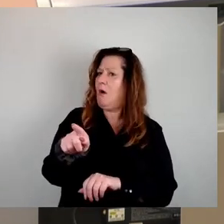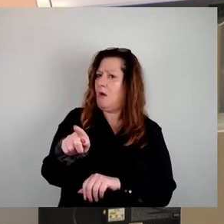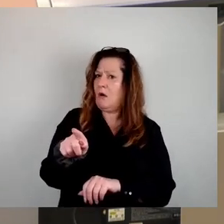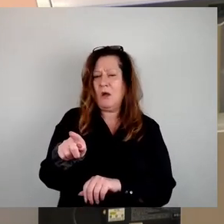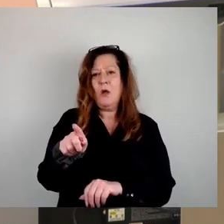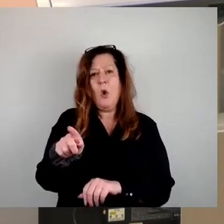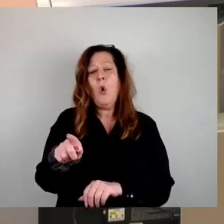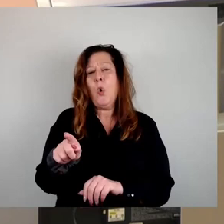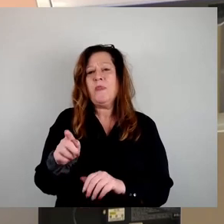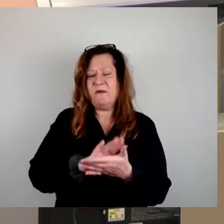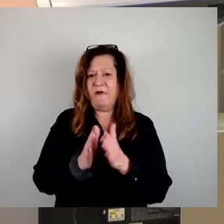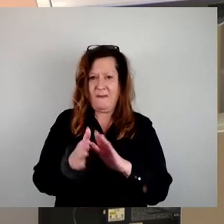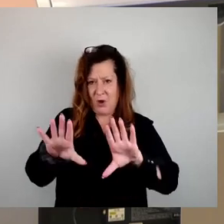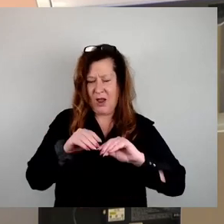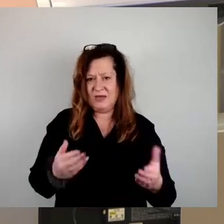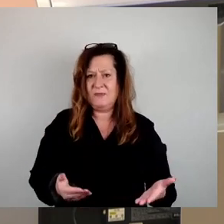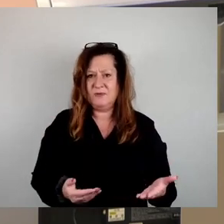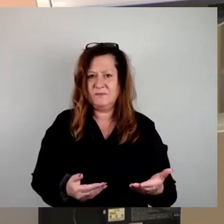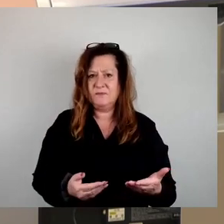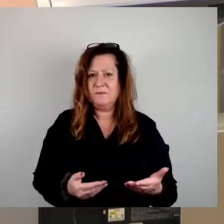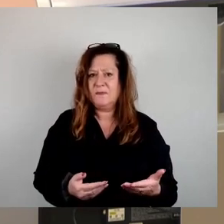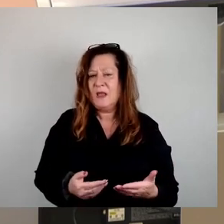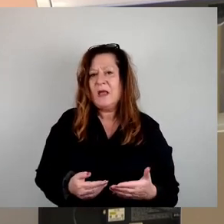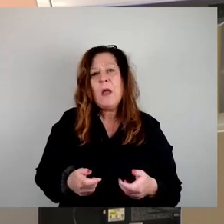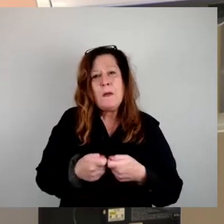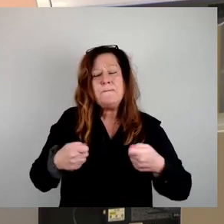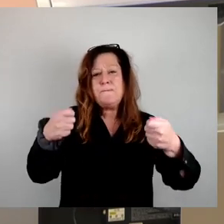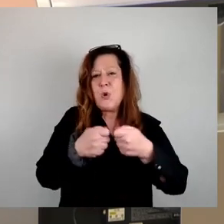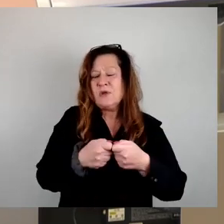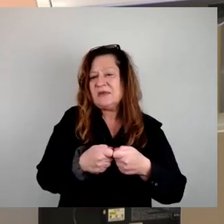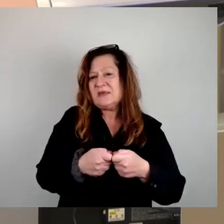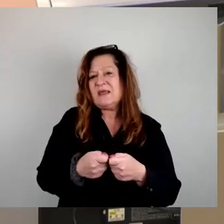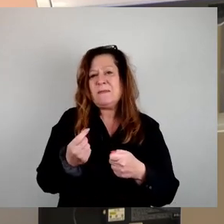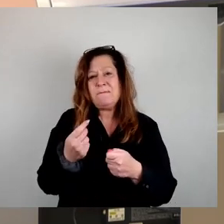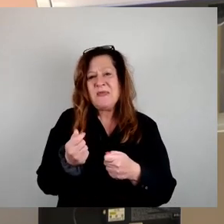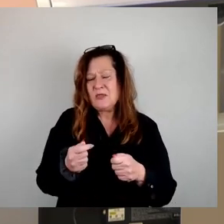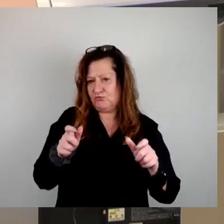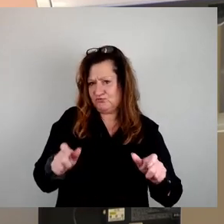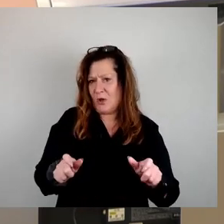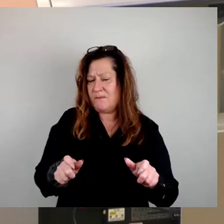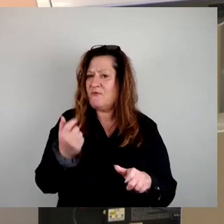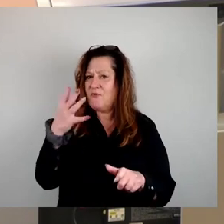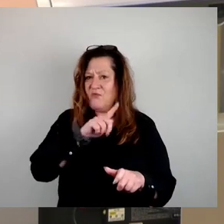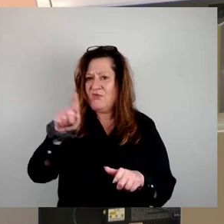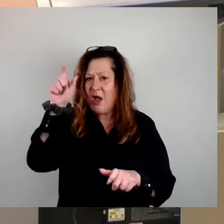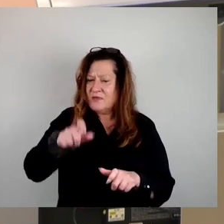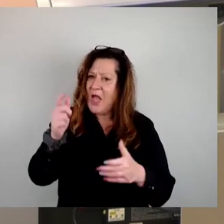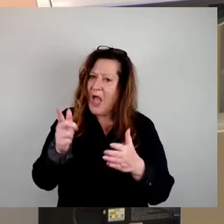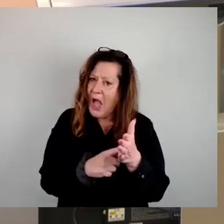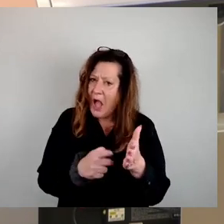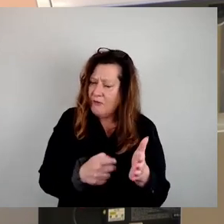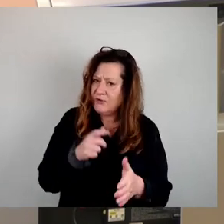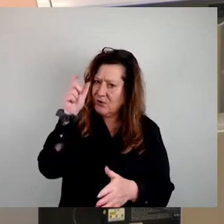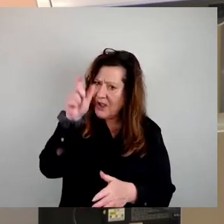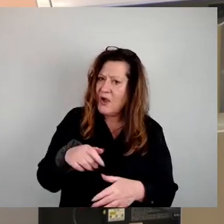Das Bündnis Mietenwahnsinn stoppen und über 5.000 Dresdnerinnen fordern Sie auf, mit der Vonovia weiter zu verhandeln, um möglichst viele der noch